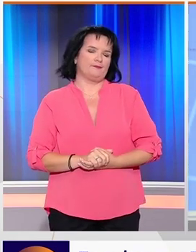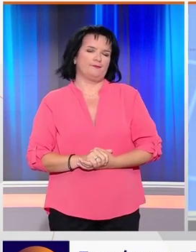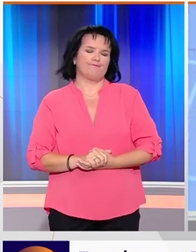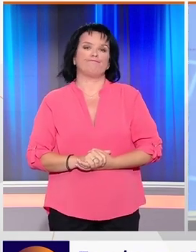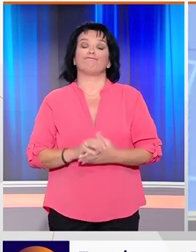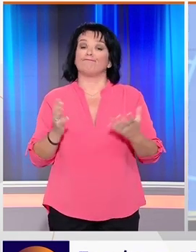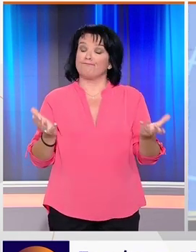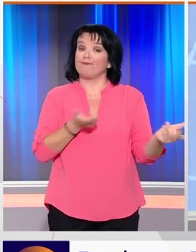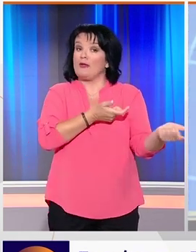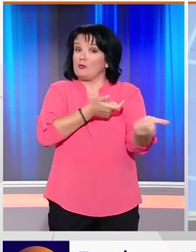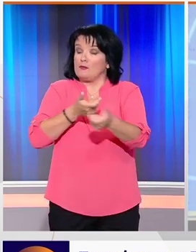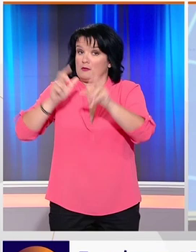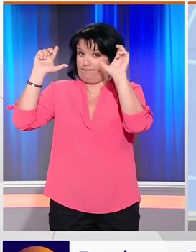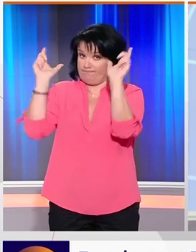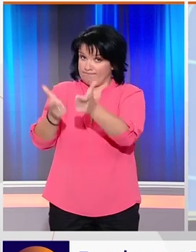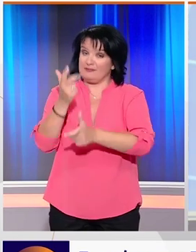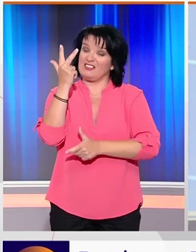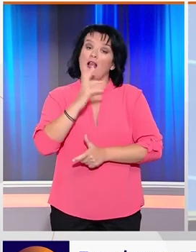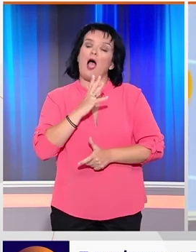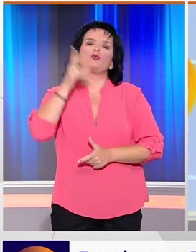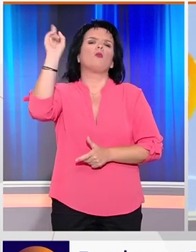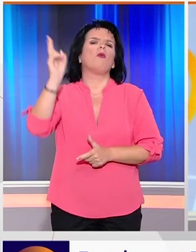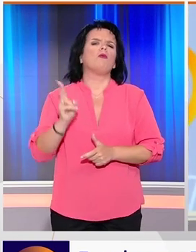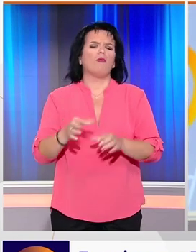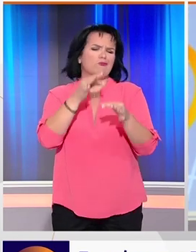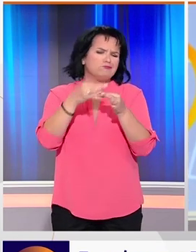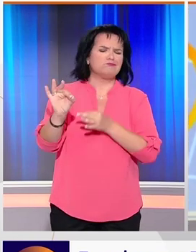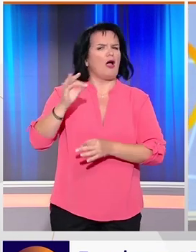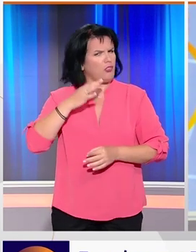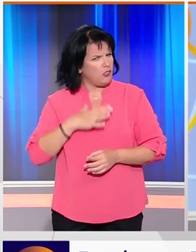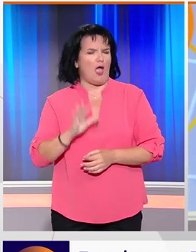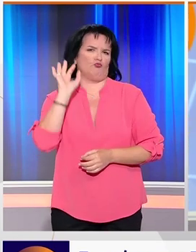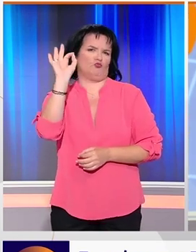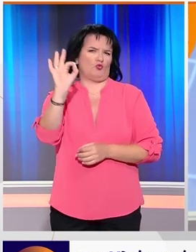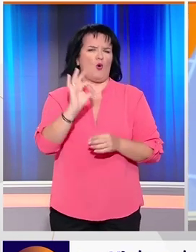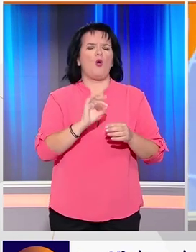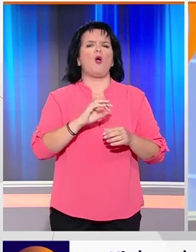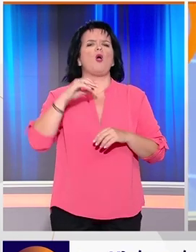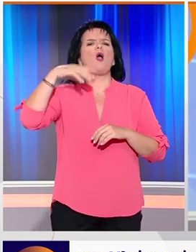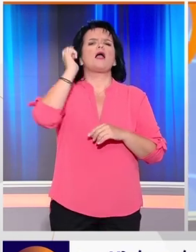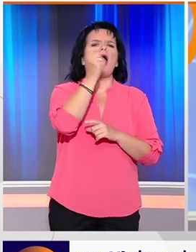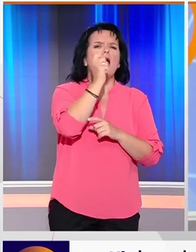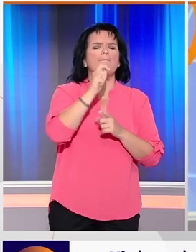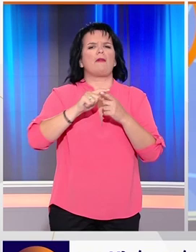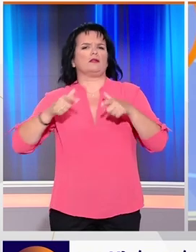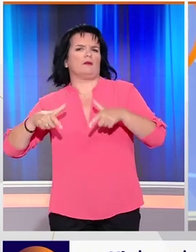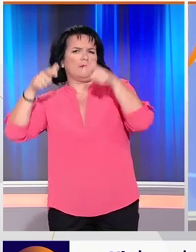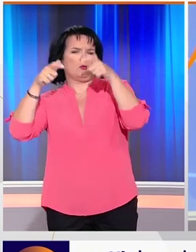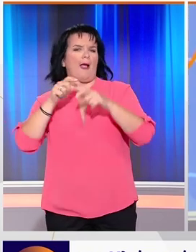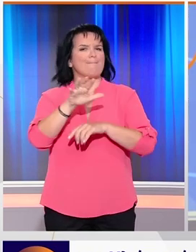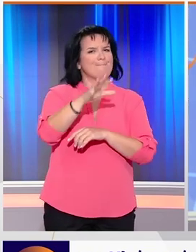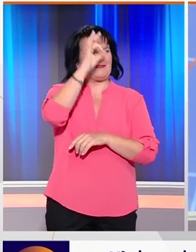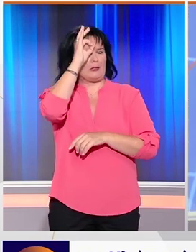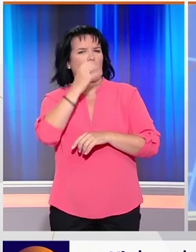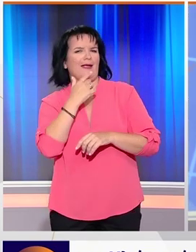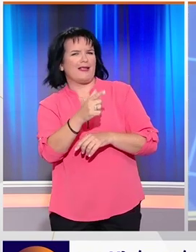Στα χέρια της πυροσβεστικής βρίσκονται τρία άτομα που κατηγορούνται για εμπρισμούς από πρόθεση σε Μεσσηνία και Ηλία, ενώ εμπρισμό εποψιάζονται